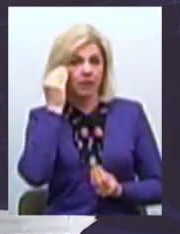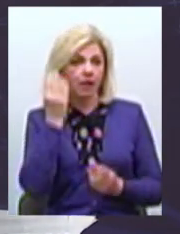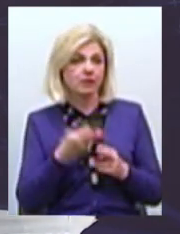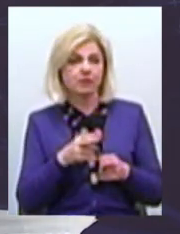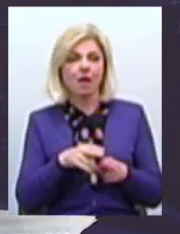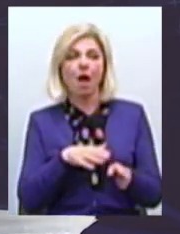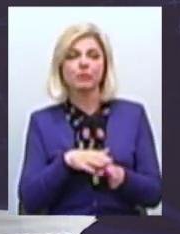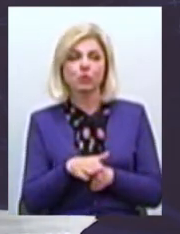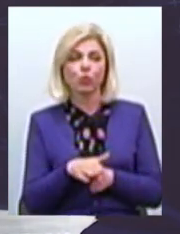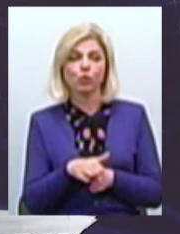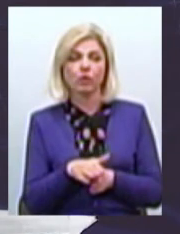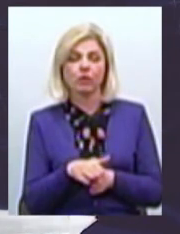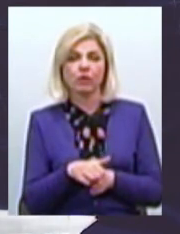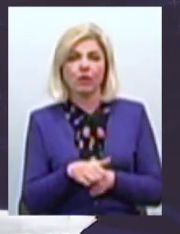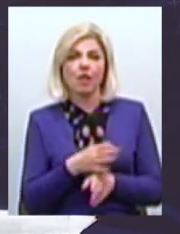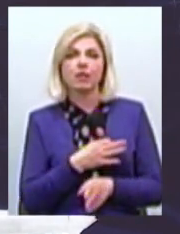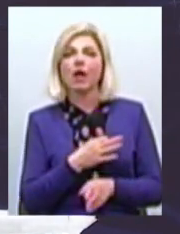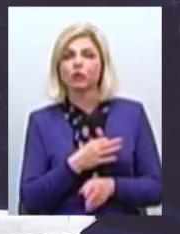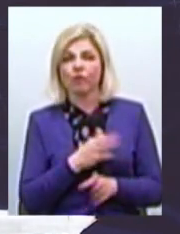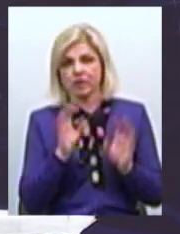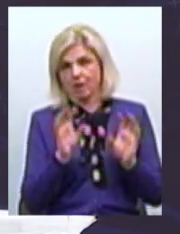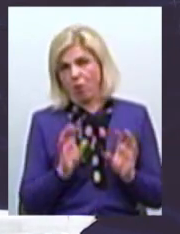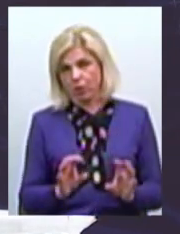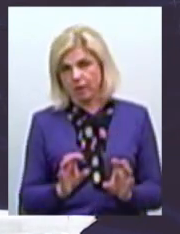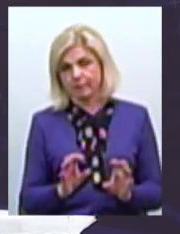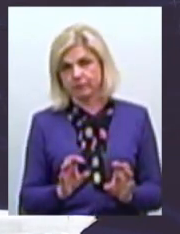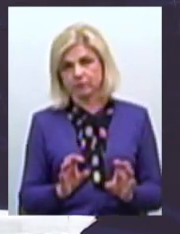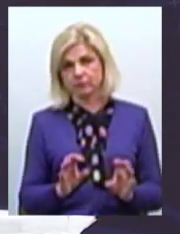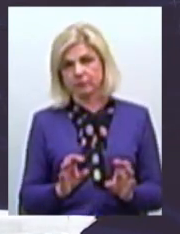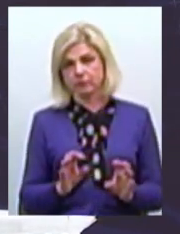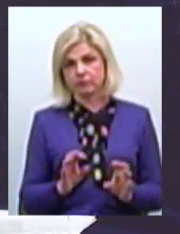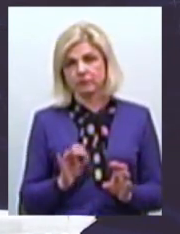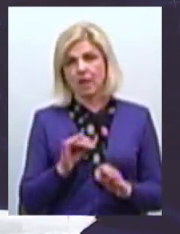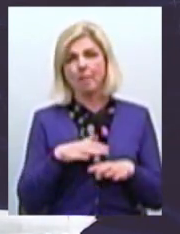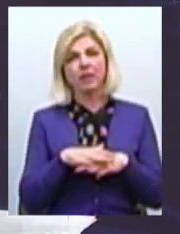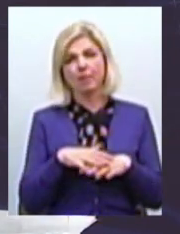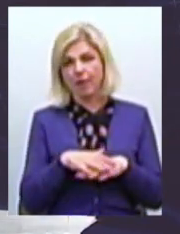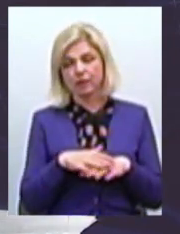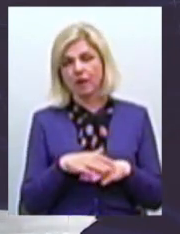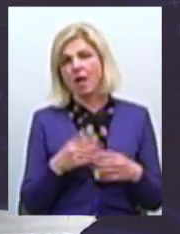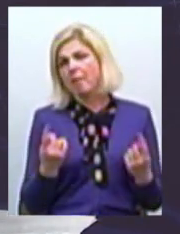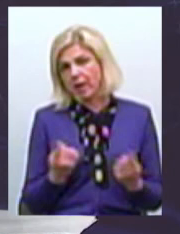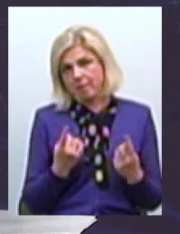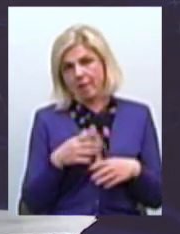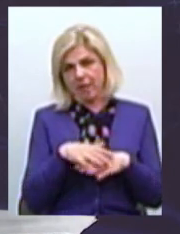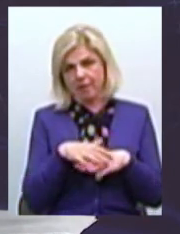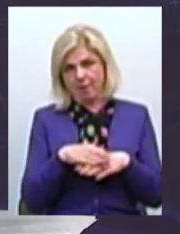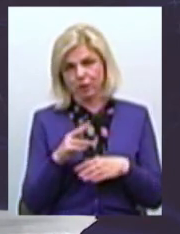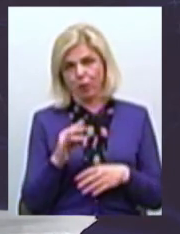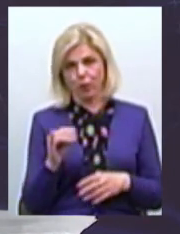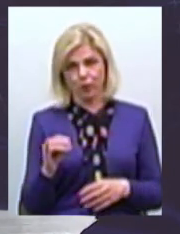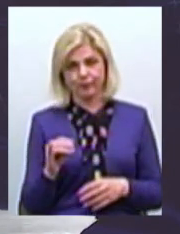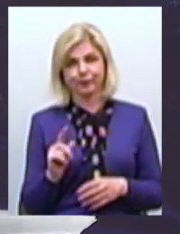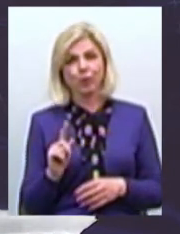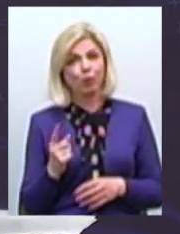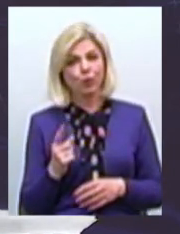абсолютно нехтування законом і математикою Просто елементарною математикою Тому що